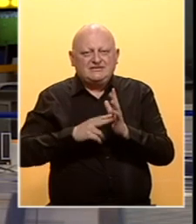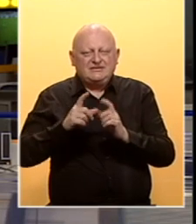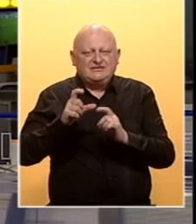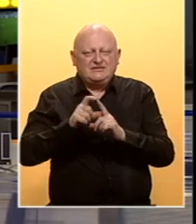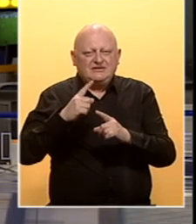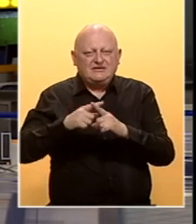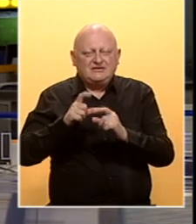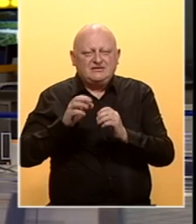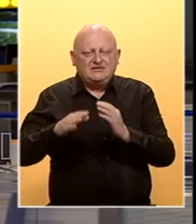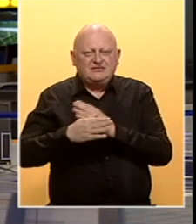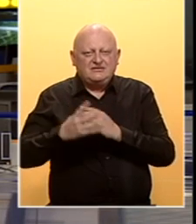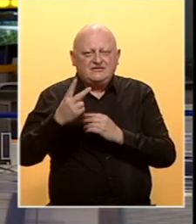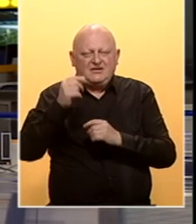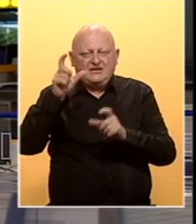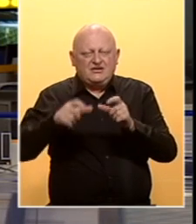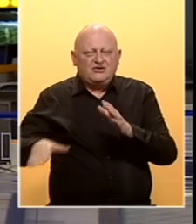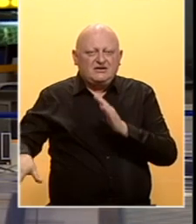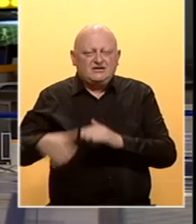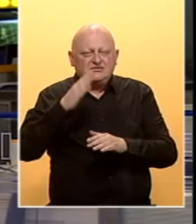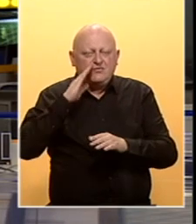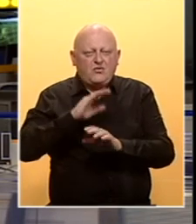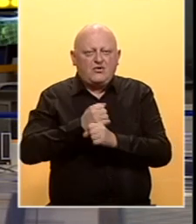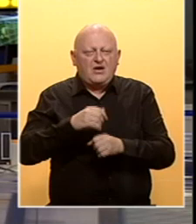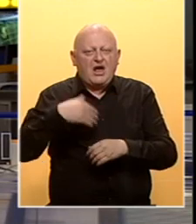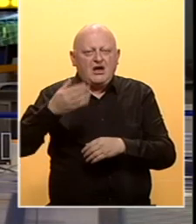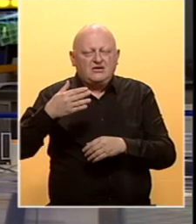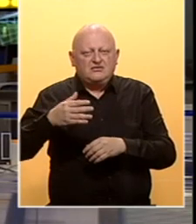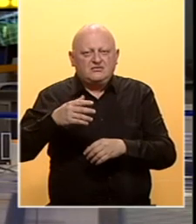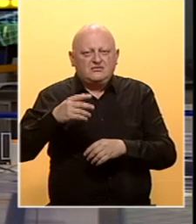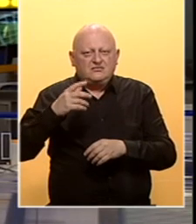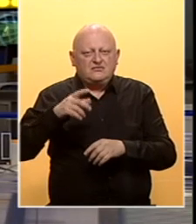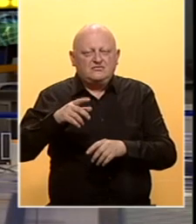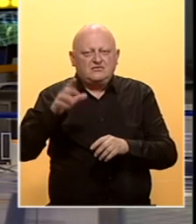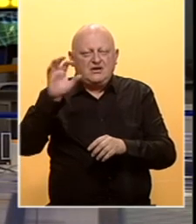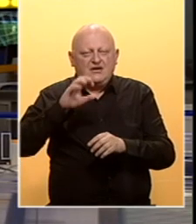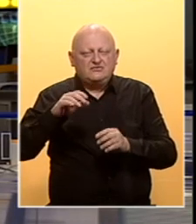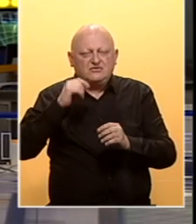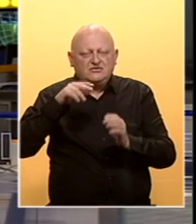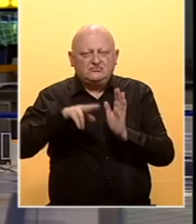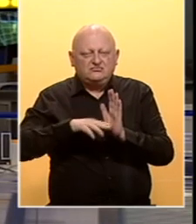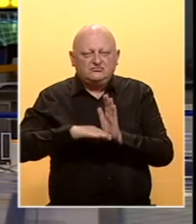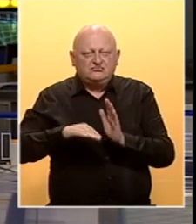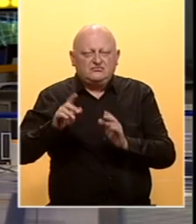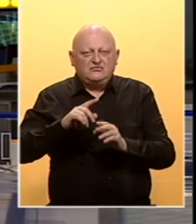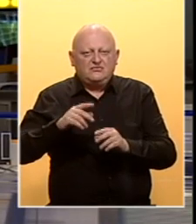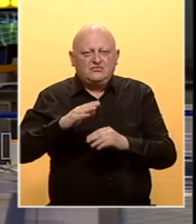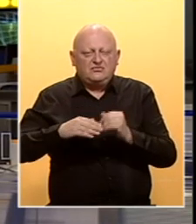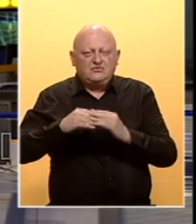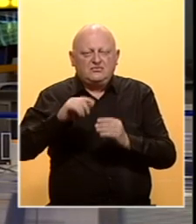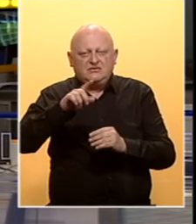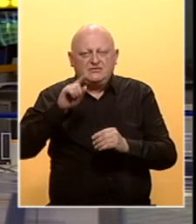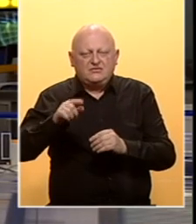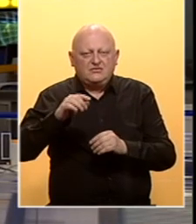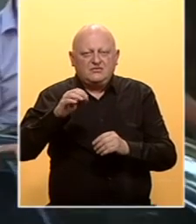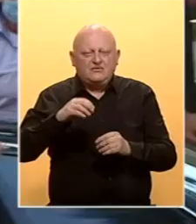HDZ-a o izlazku dva naroda iz BiH. Ako se i dalje na bazi presuda Evropskog suda za ljudska prava bude dovodio u pitanje